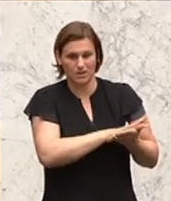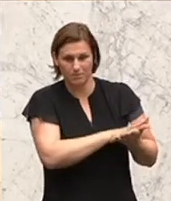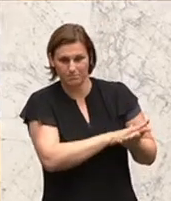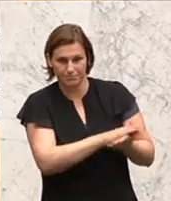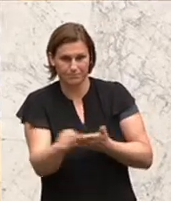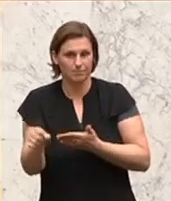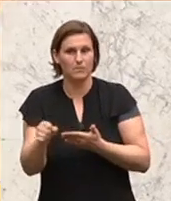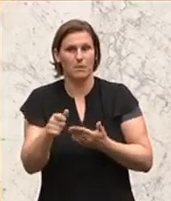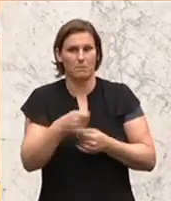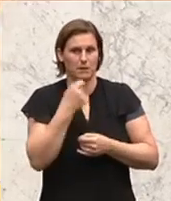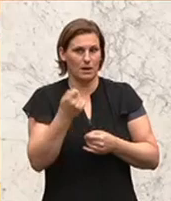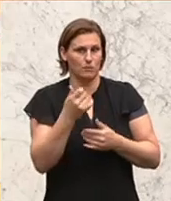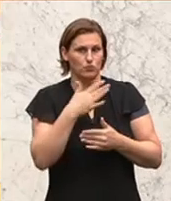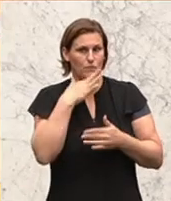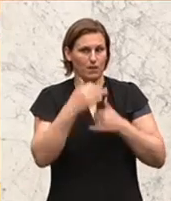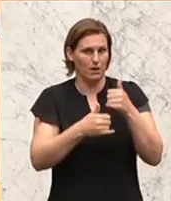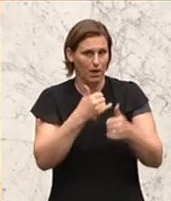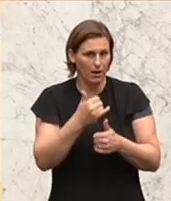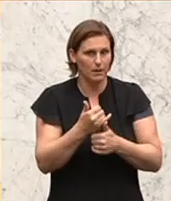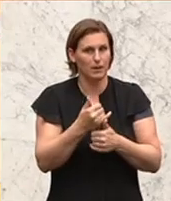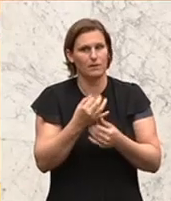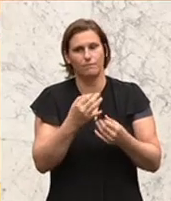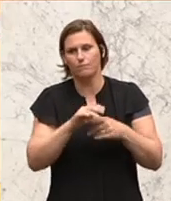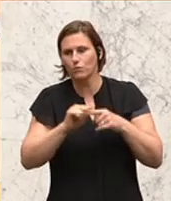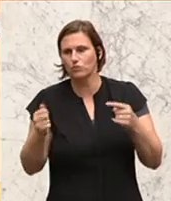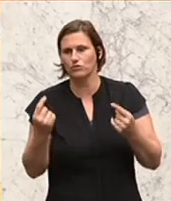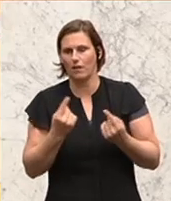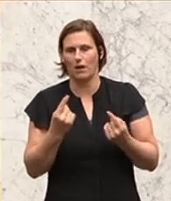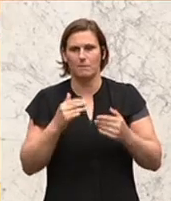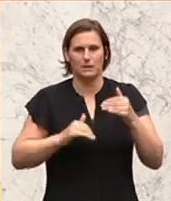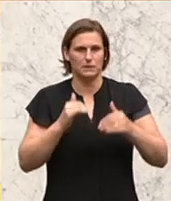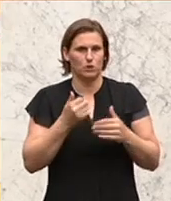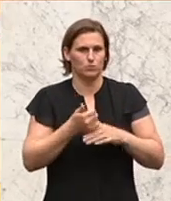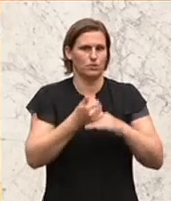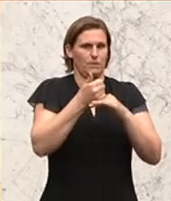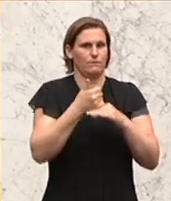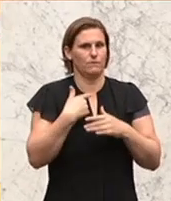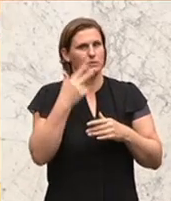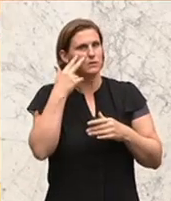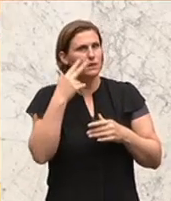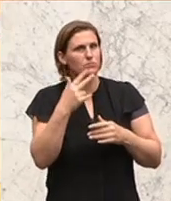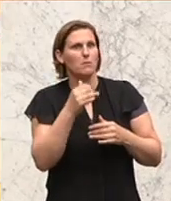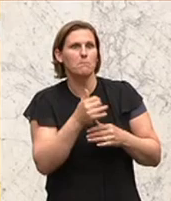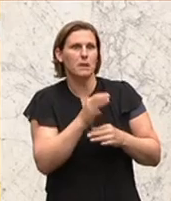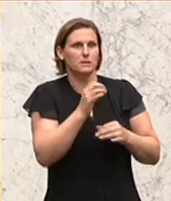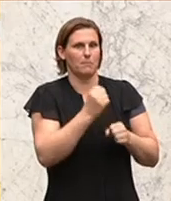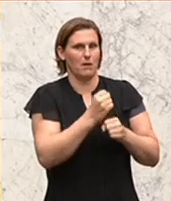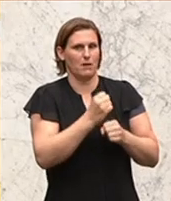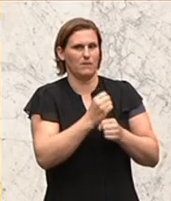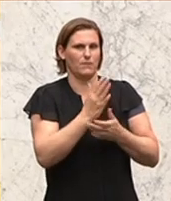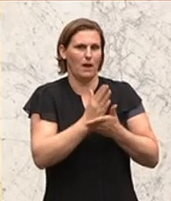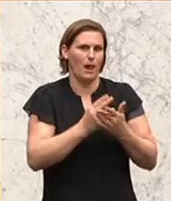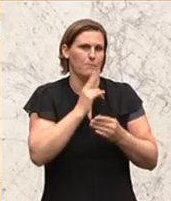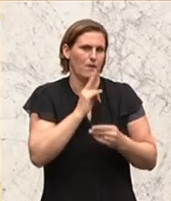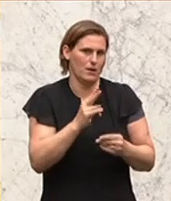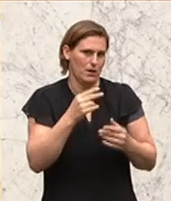Jahren betreibt, wurscht wer oder wessen Gesicht das Ministerium gerade ziert, dadurch besser zu machen, dass man versucht, irgendwelche Halbrichtigkeiten aus